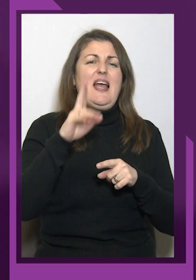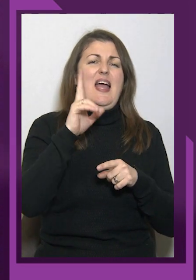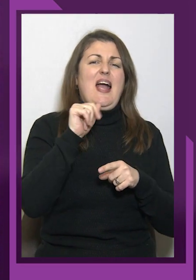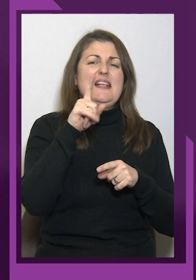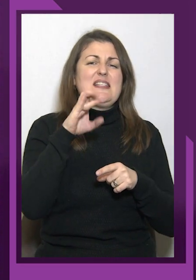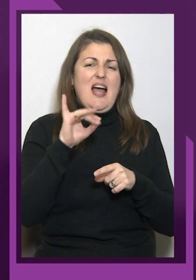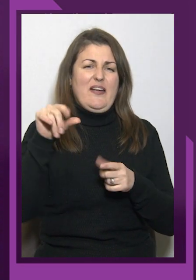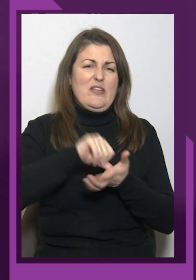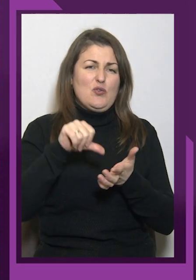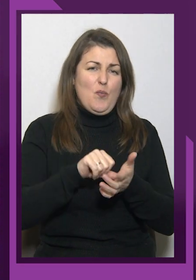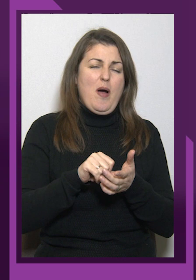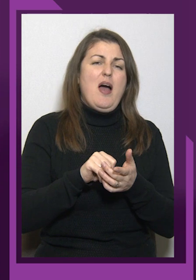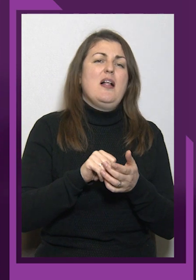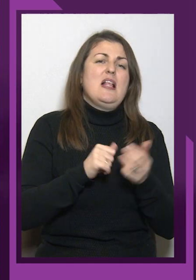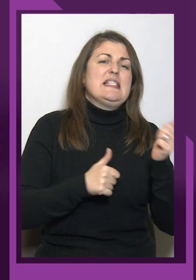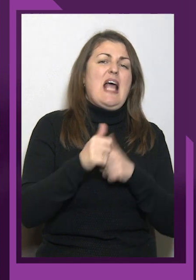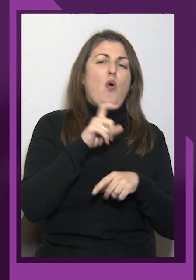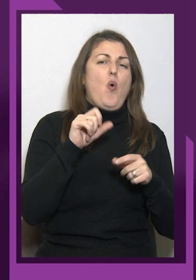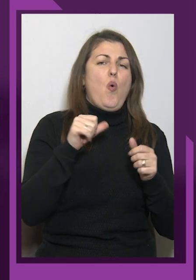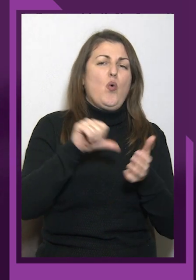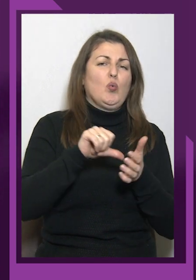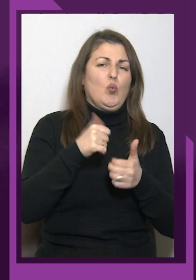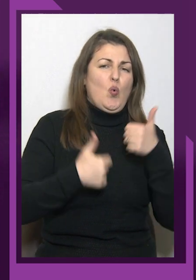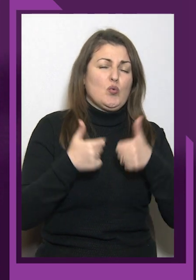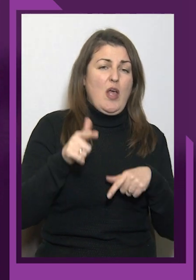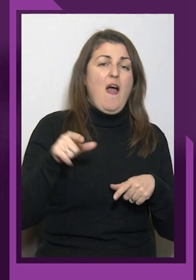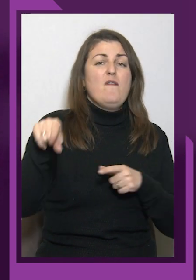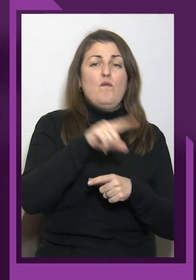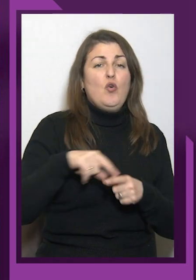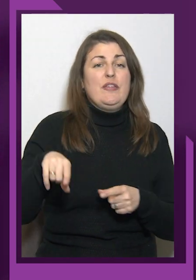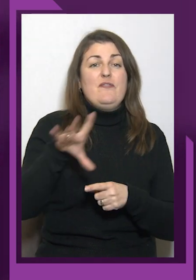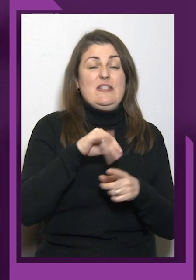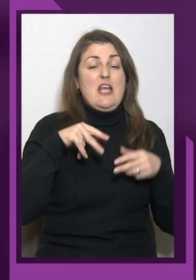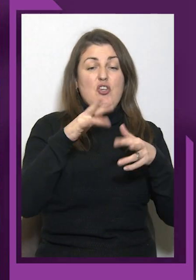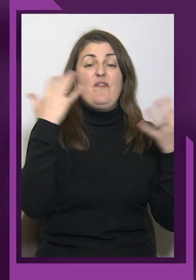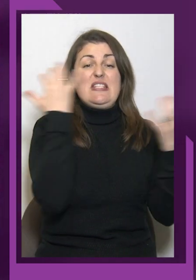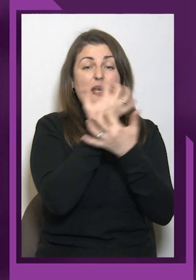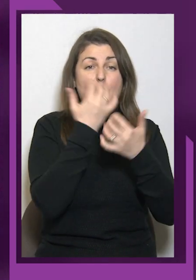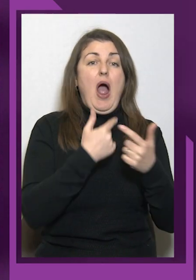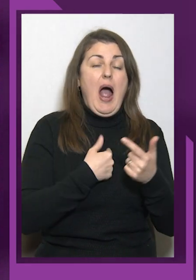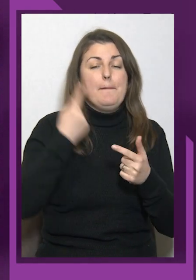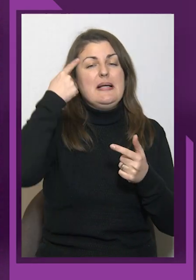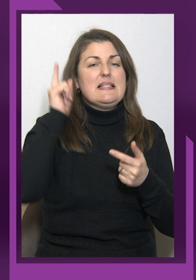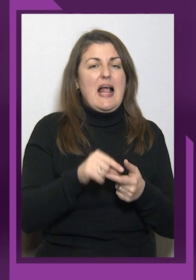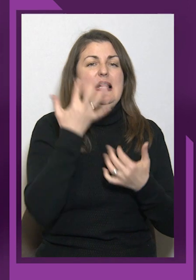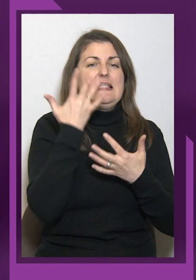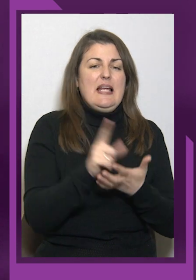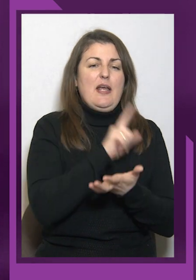Вони йшли всліпу, а ми знали, скільки повинен пожати спортсмен. Тому